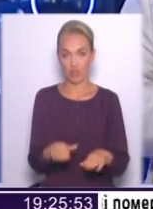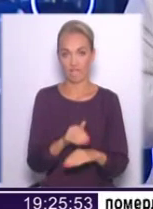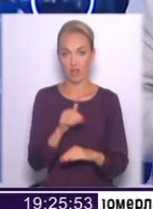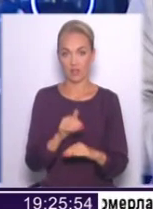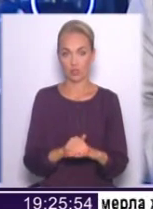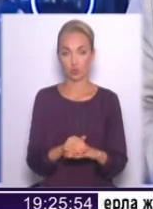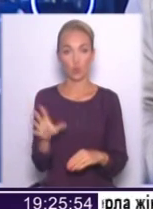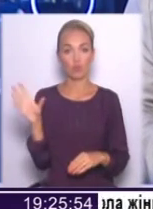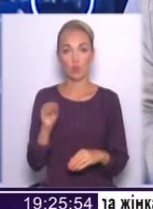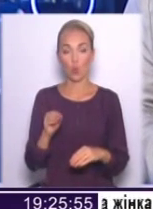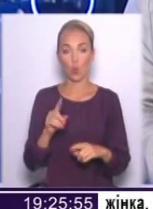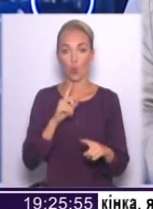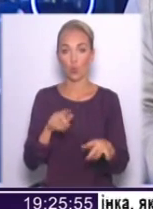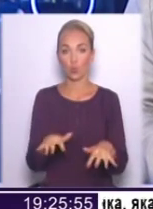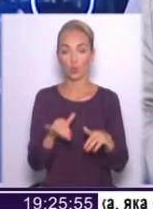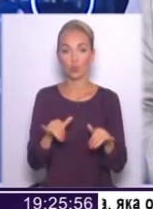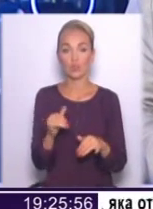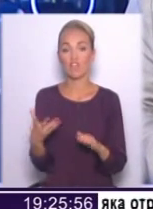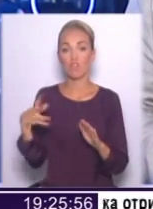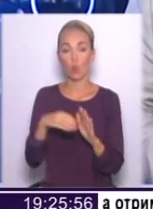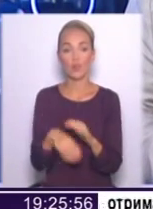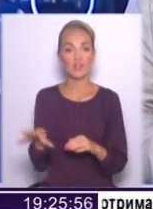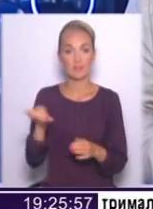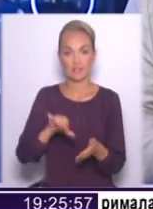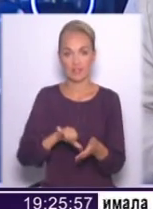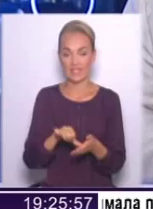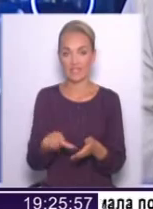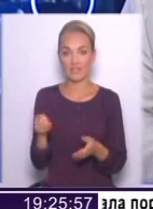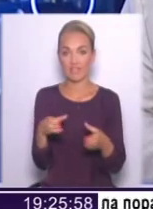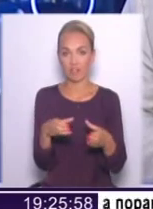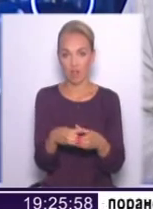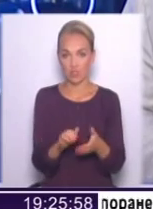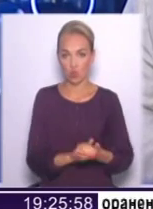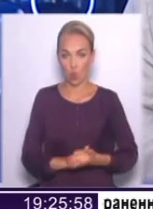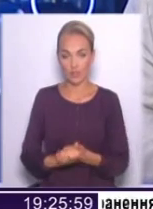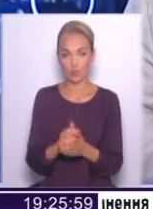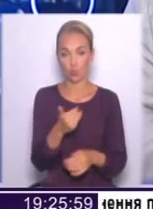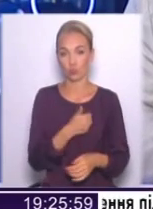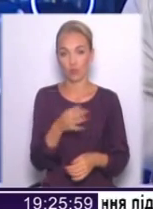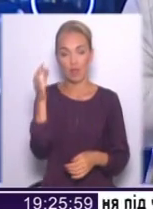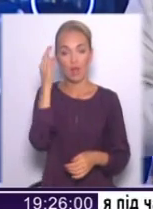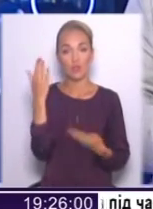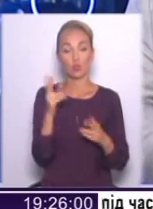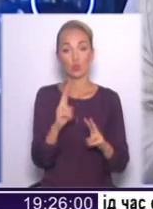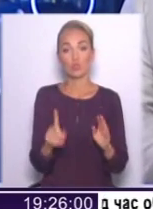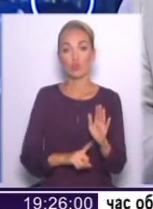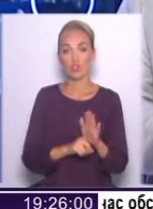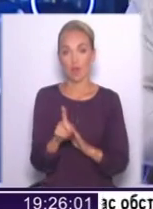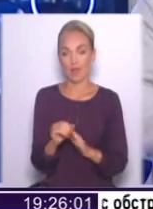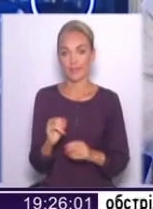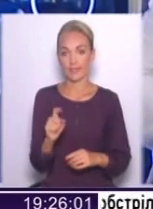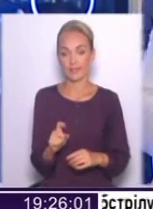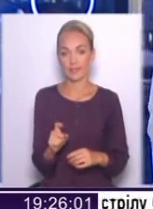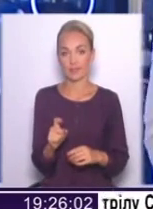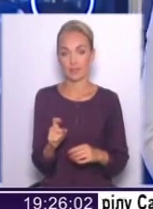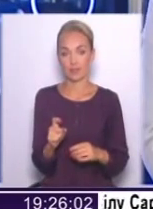фактично всього уряду, куди входять всі, представники всіх фракцій коаліції. Це я хотів би просто всім нагадати, коли хтось починає із коаліціантів